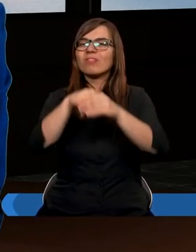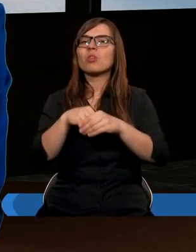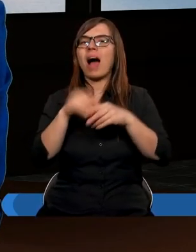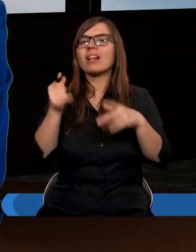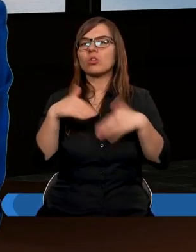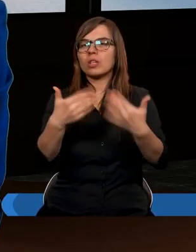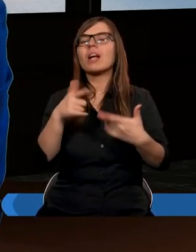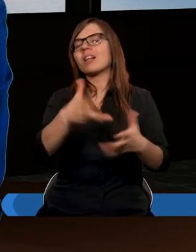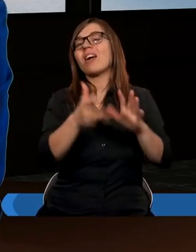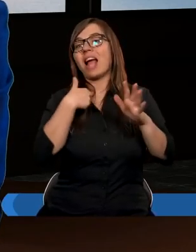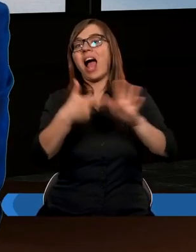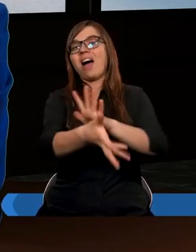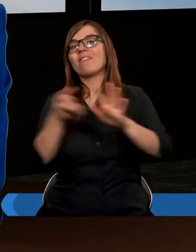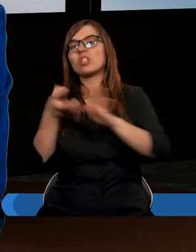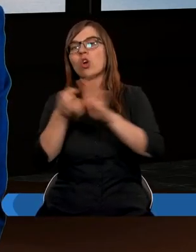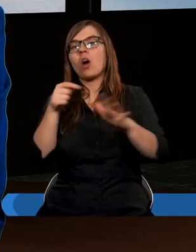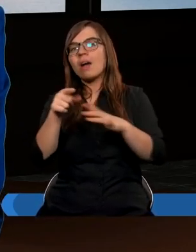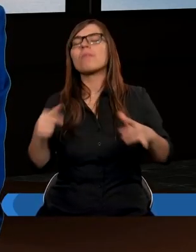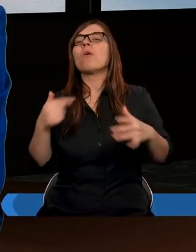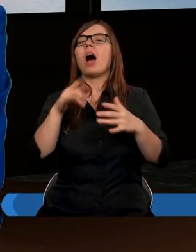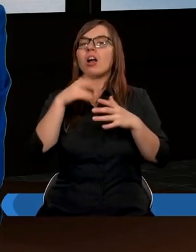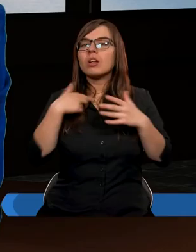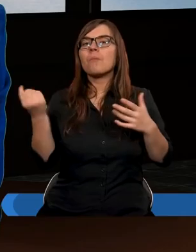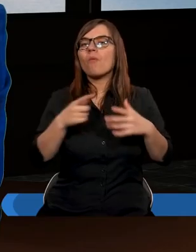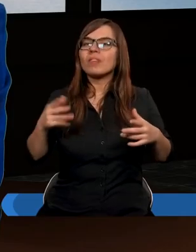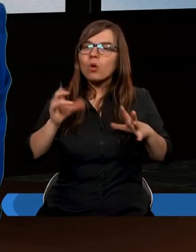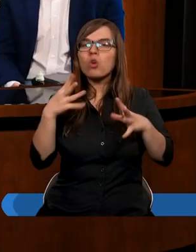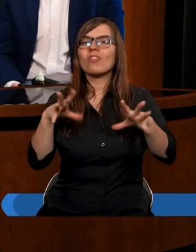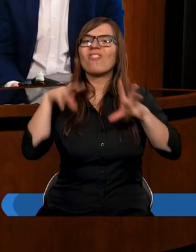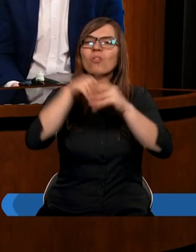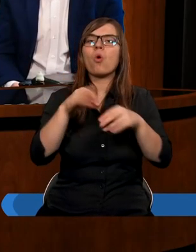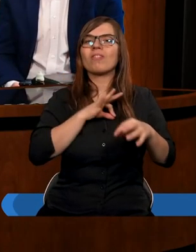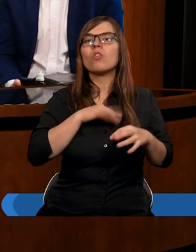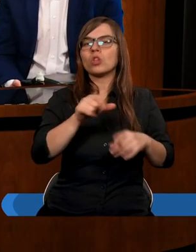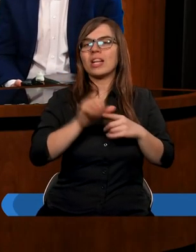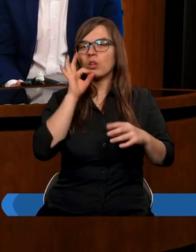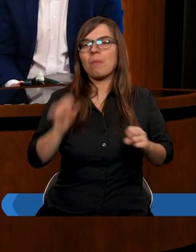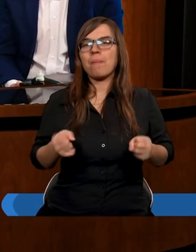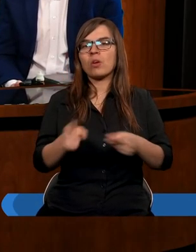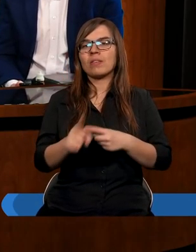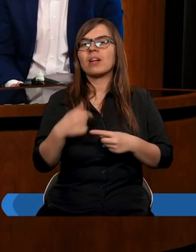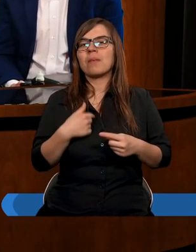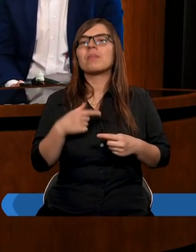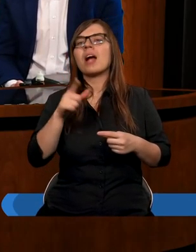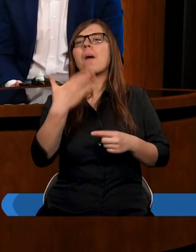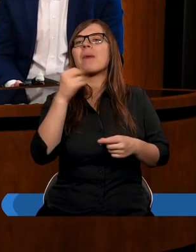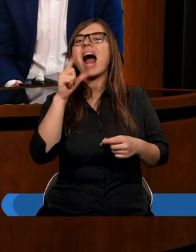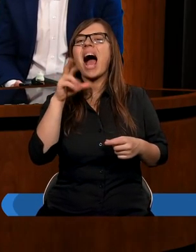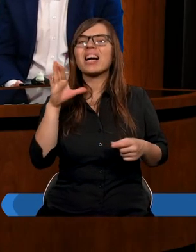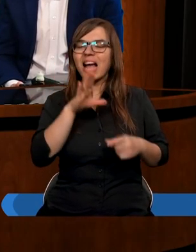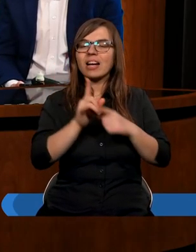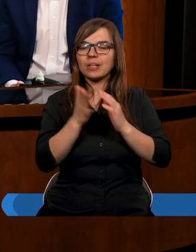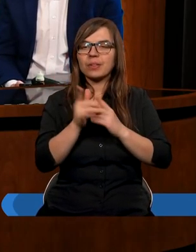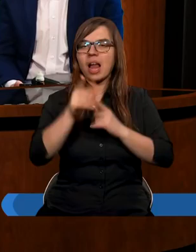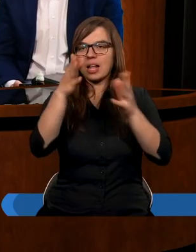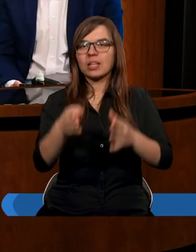wyciągam. I to jest dla mnie taką dobrą motywacją. Tak. Mamy te słowa w księdze Malachiasza,